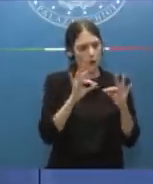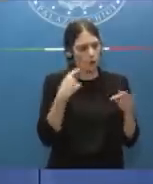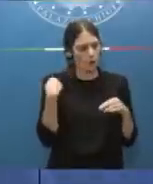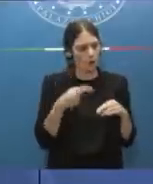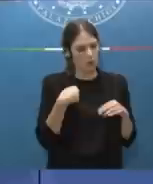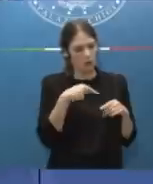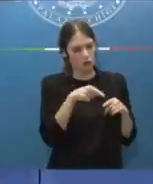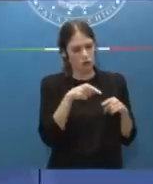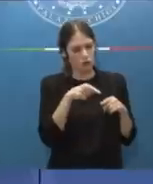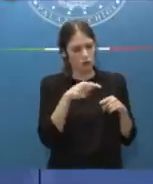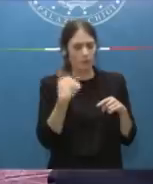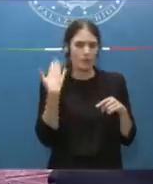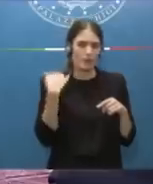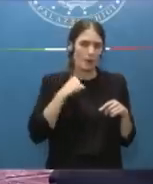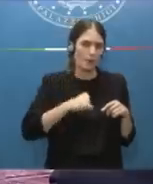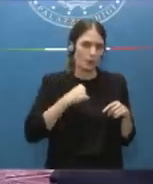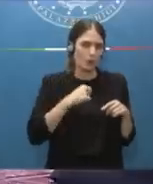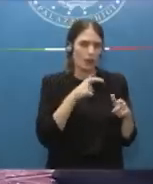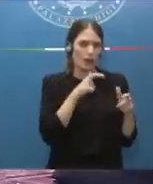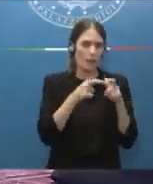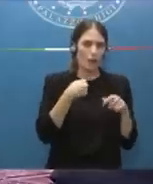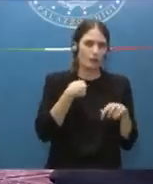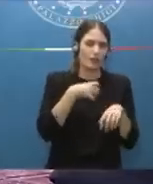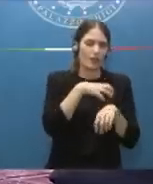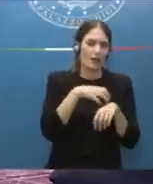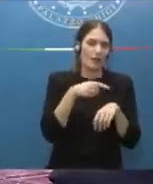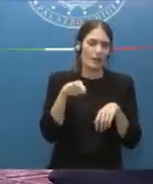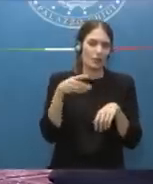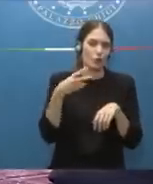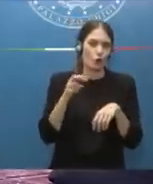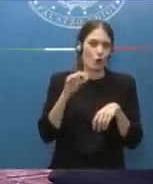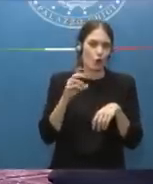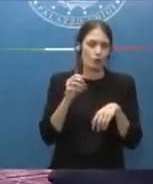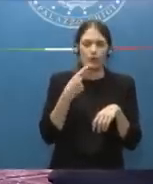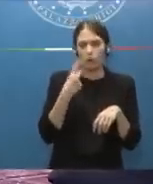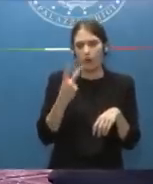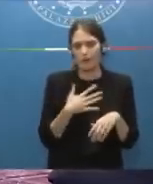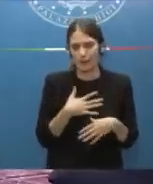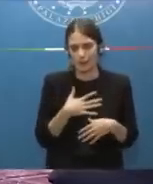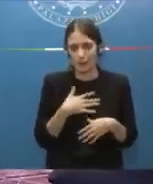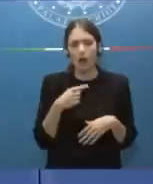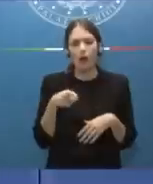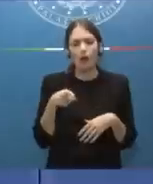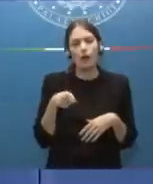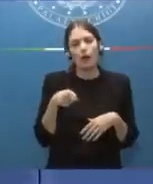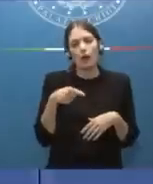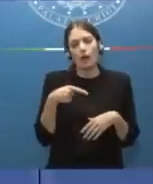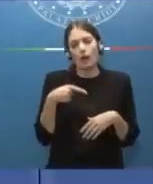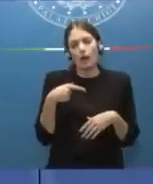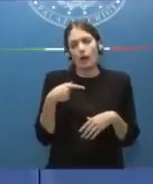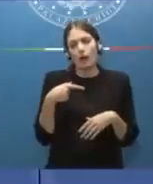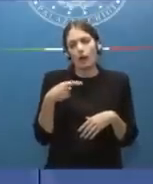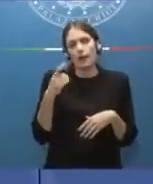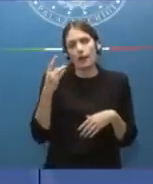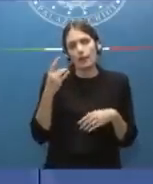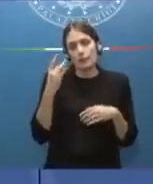Appunto, prima facevo la battuta sul rapporto tra me e il Ministro Nordio, ma devo dirvi la verità, insomma, adesso. Probabilmente lo direi anche se le cose non